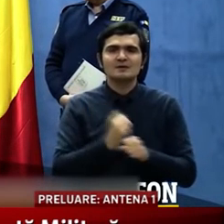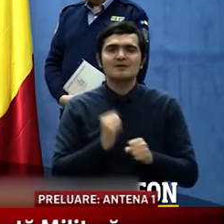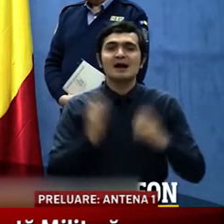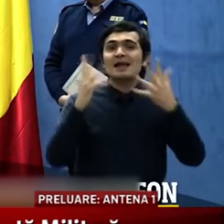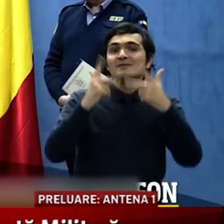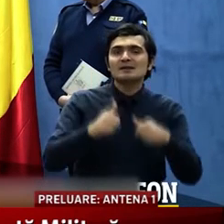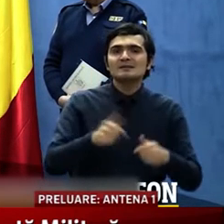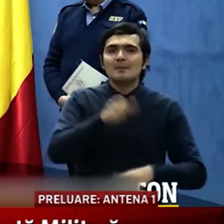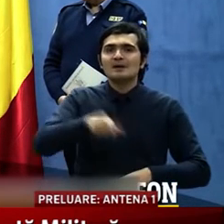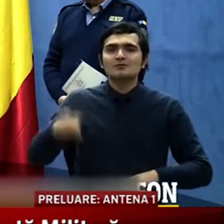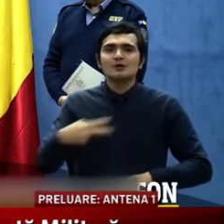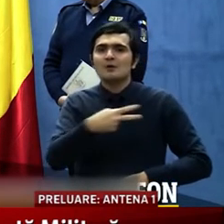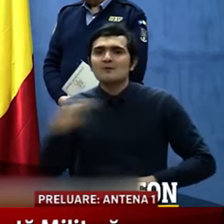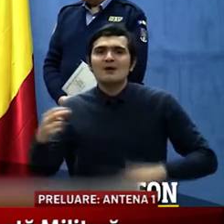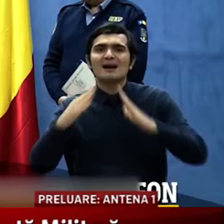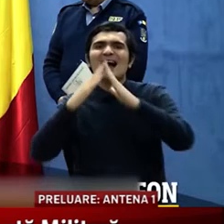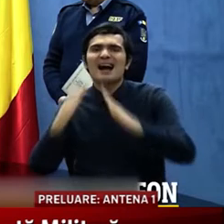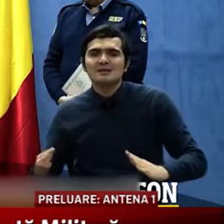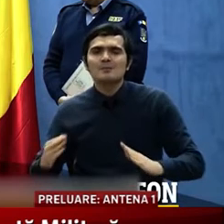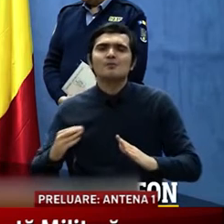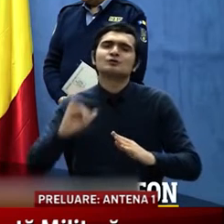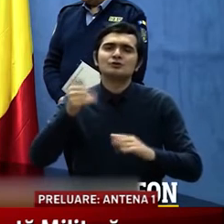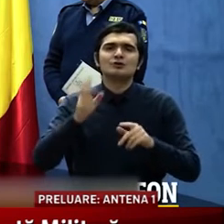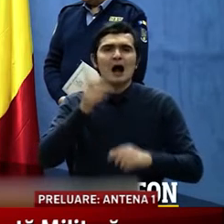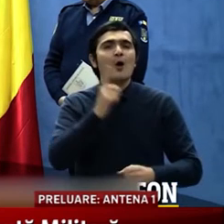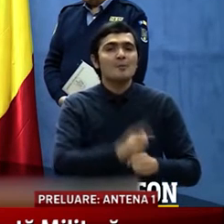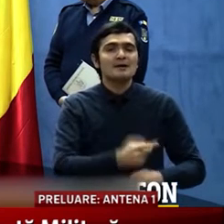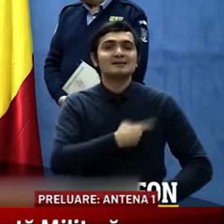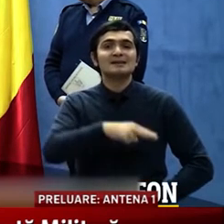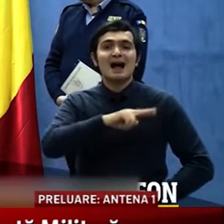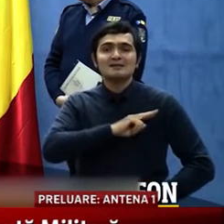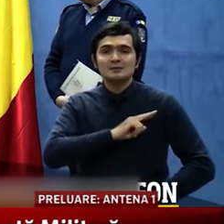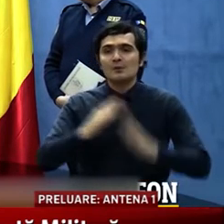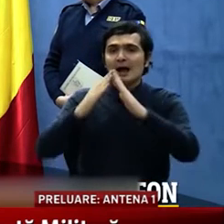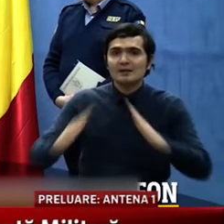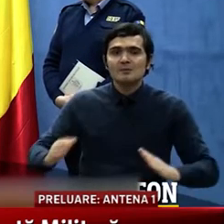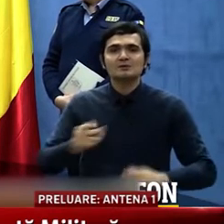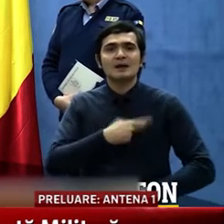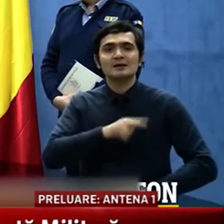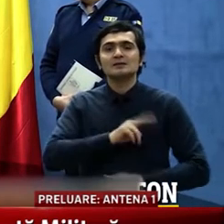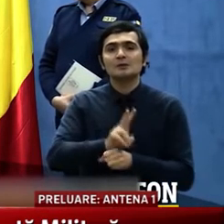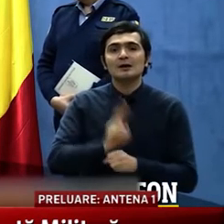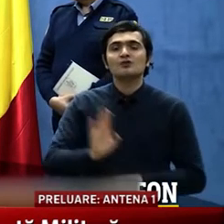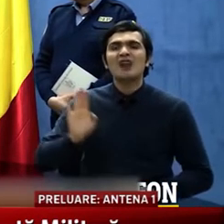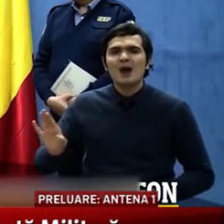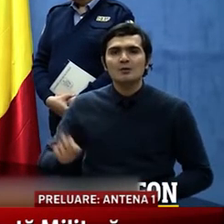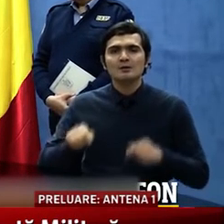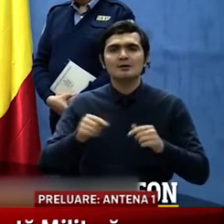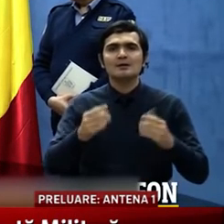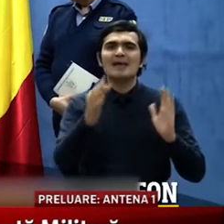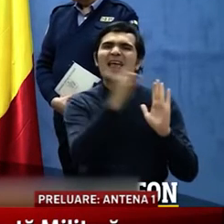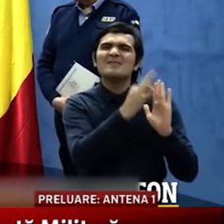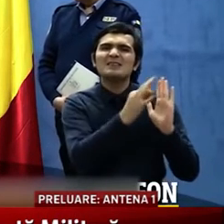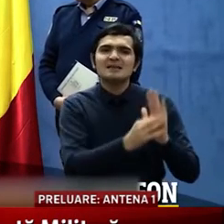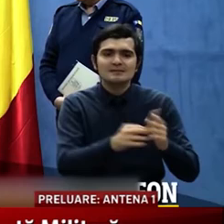fără adăpost, precum și să asigure adăpostirea și îngrijirea acestora. Evidența acestor persoane se